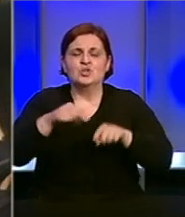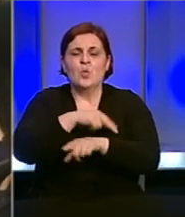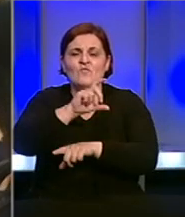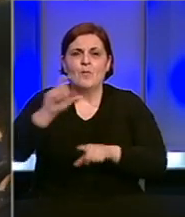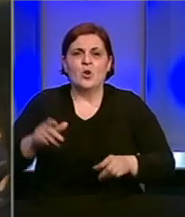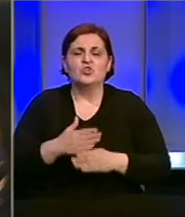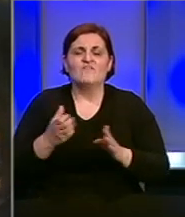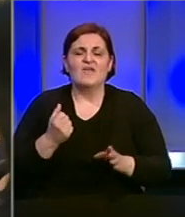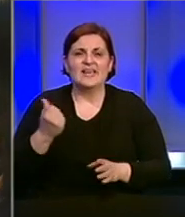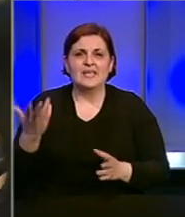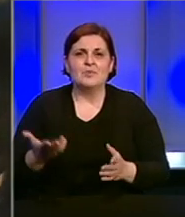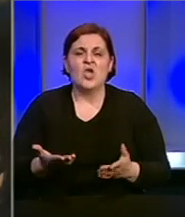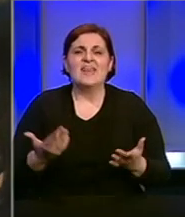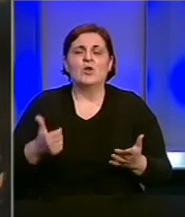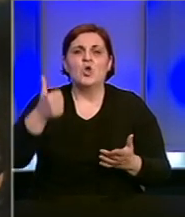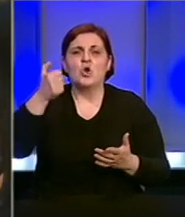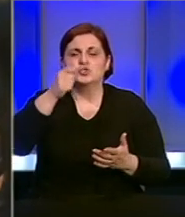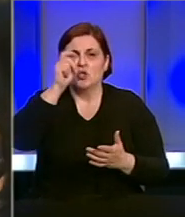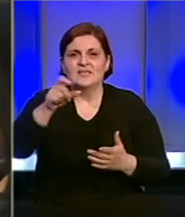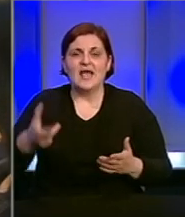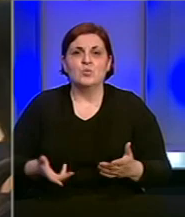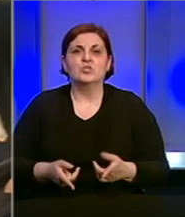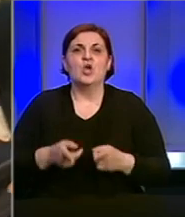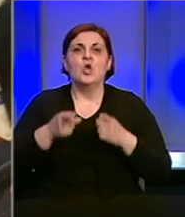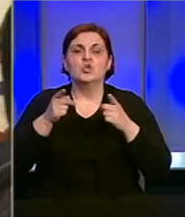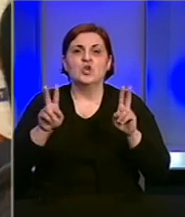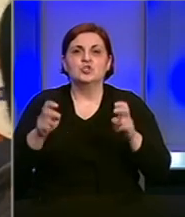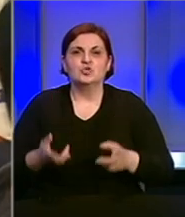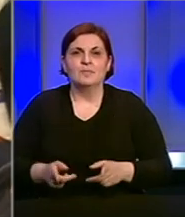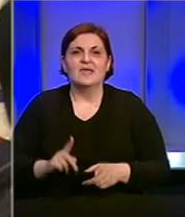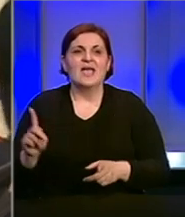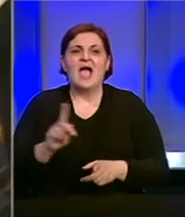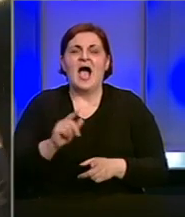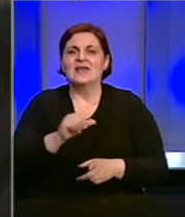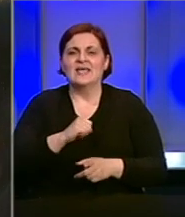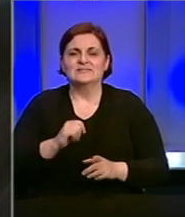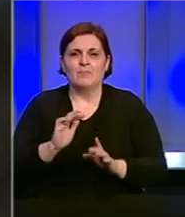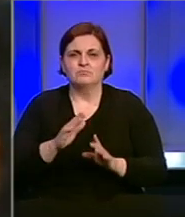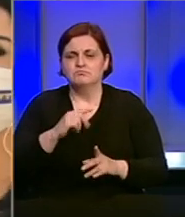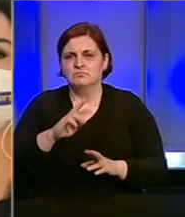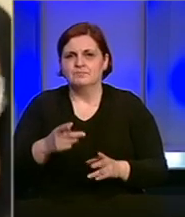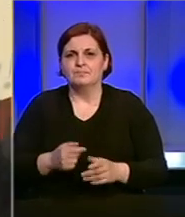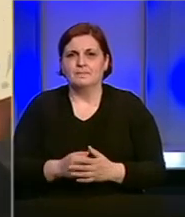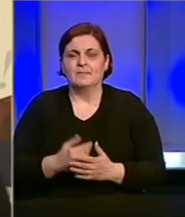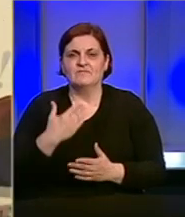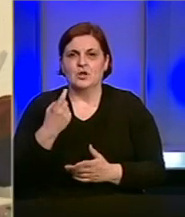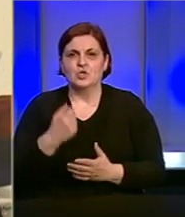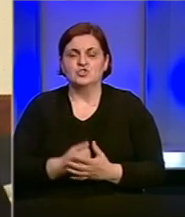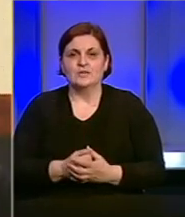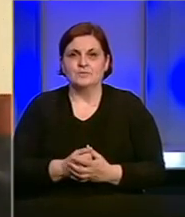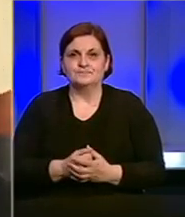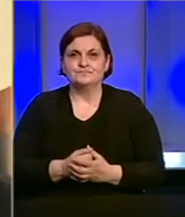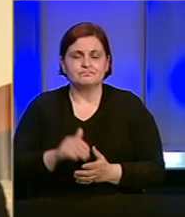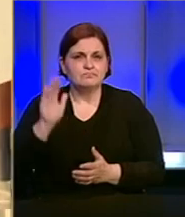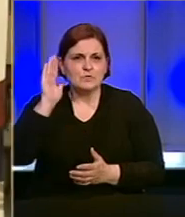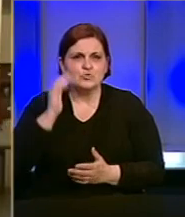jako veliki broj. Radi se o nekoliko stotina ljudi. I oni su tema. A ne samo hejteri. Hvala vam još jednom. Evo dakle,